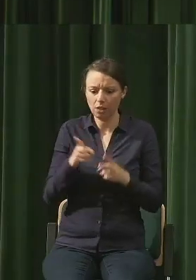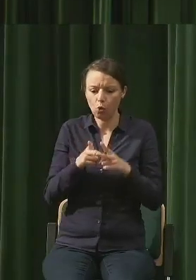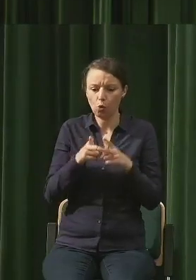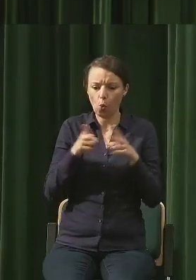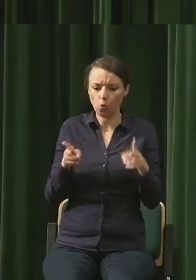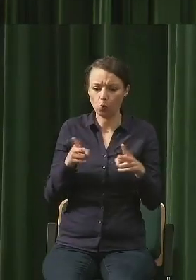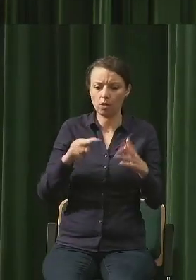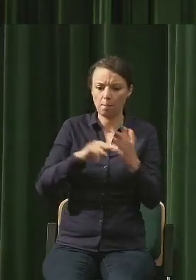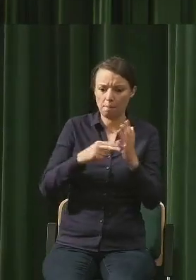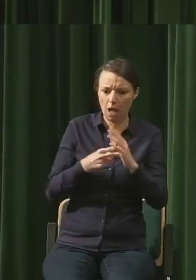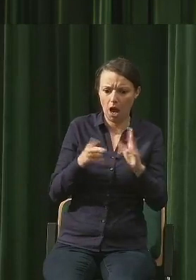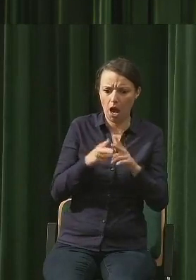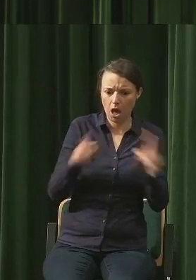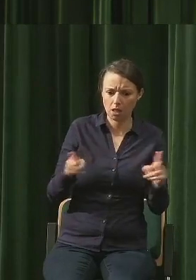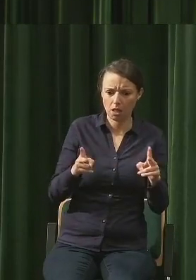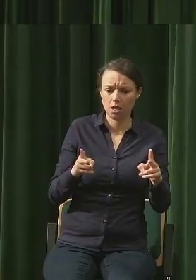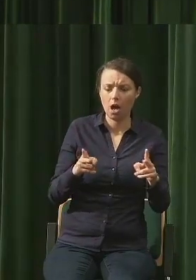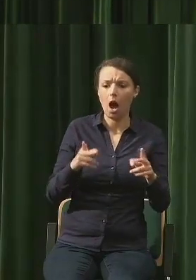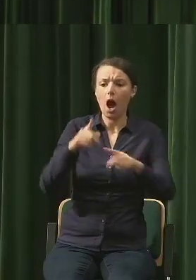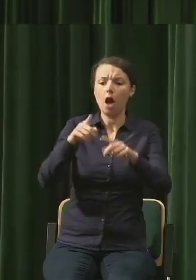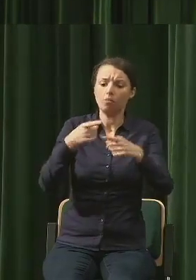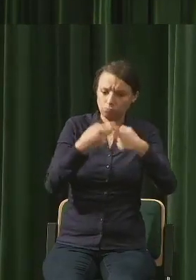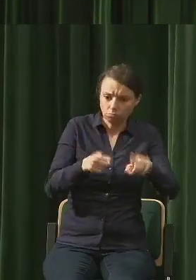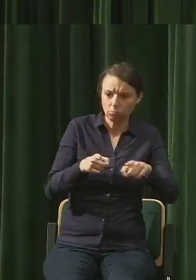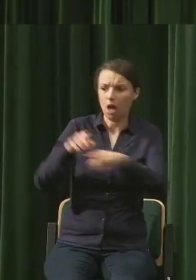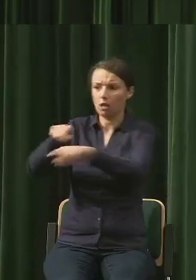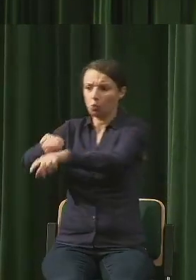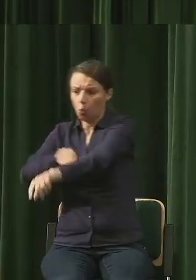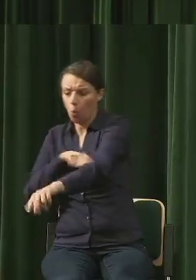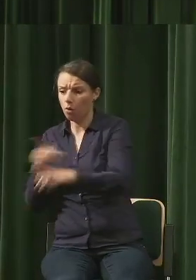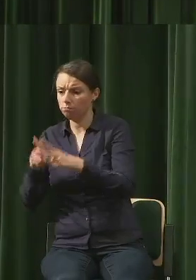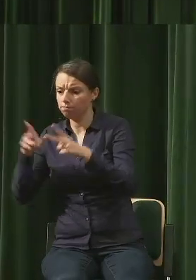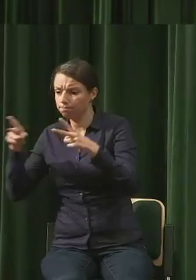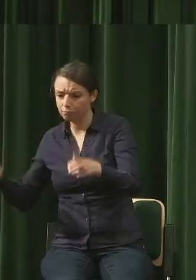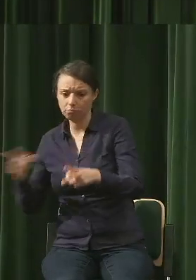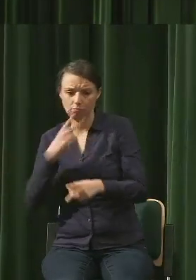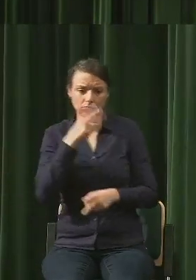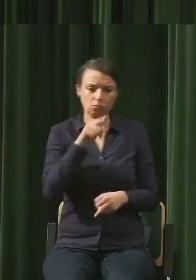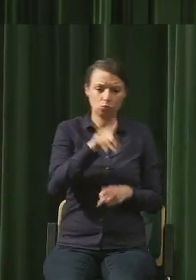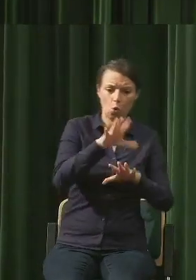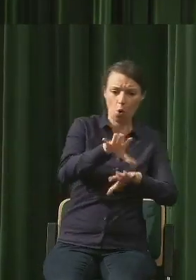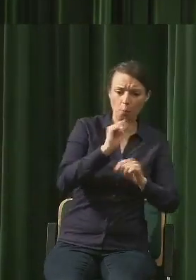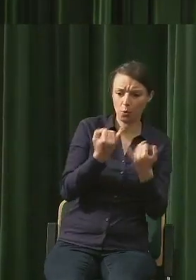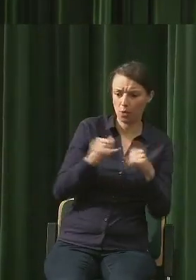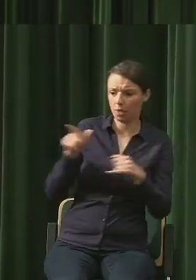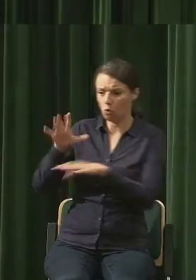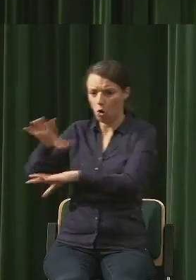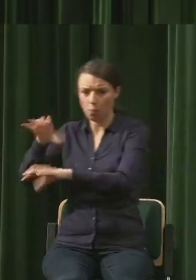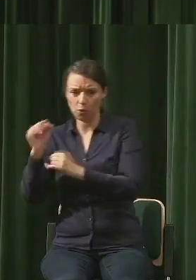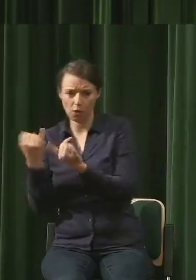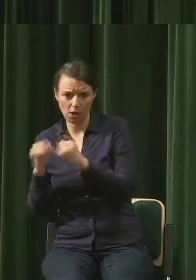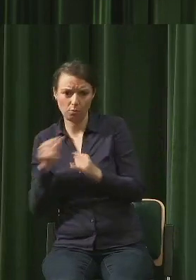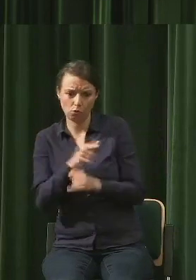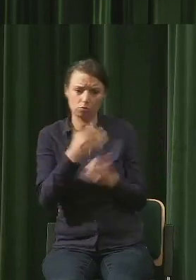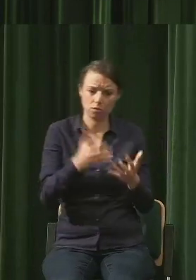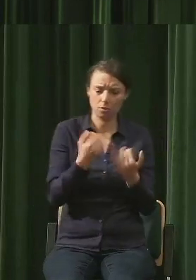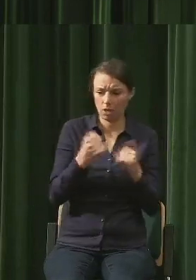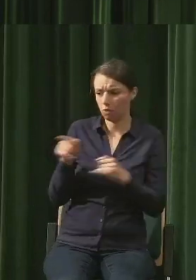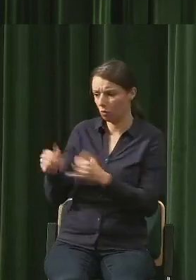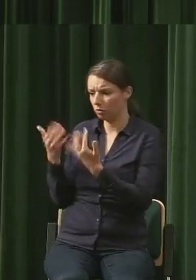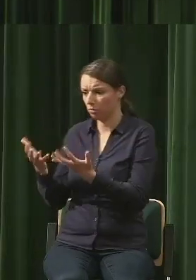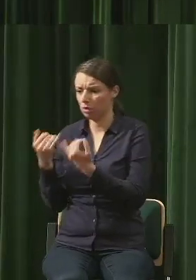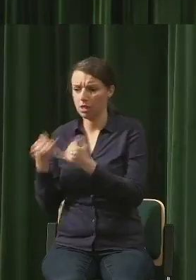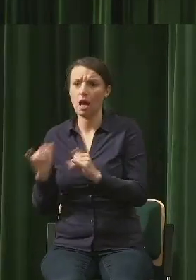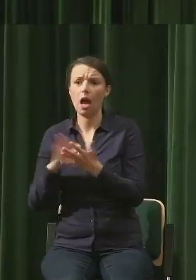dłuższą, no też jest ciekawe i daje się opisać. Tala, czyli przedostatnia Nagroda Nobla